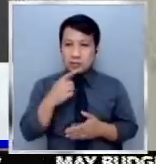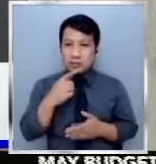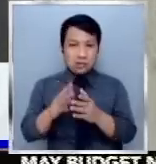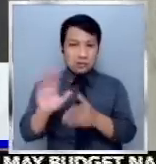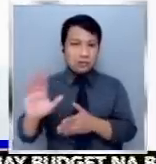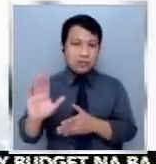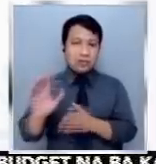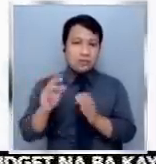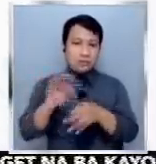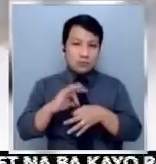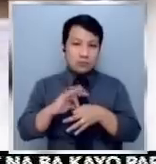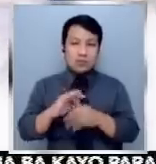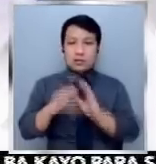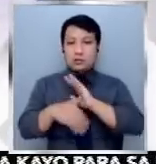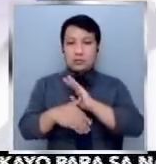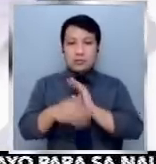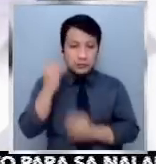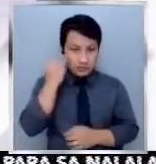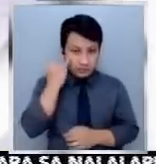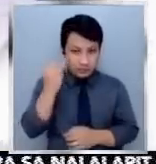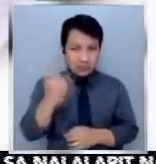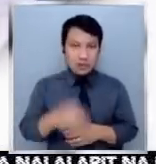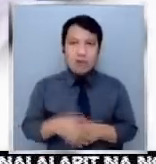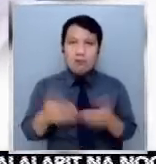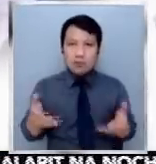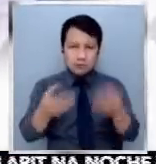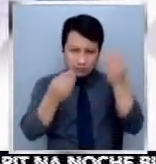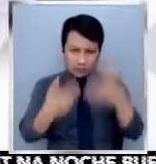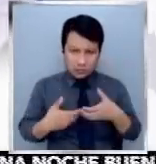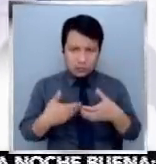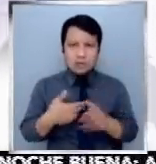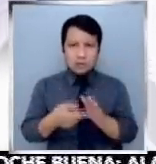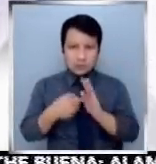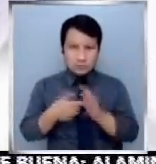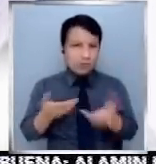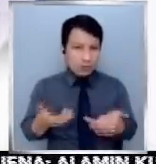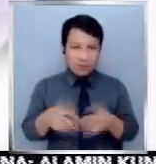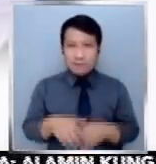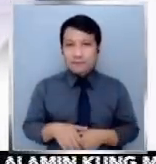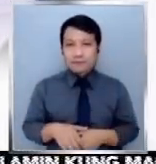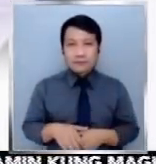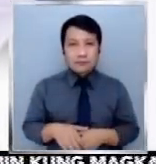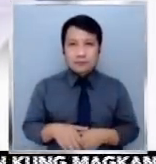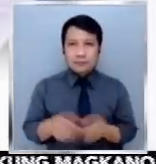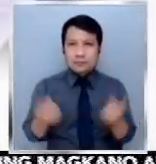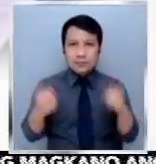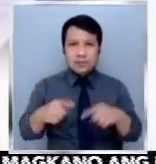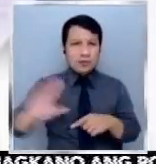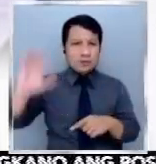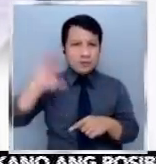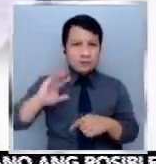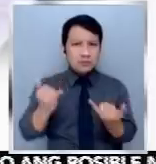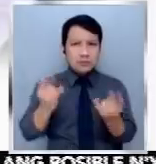Comelec spokesperson James Jimenez wala pa silang natatanggap na request sa ngayon. Wala pa raw ganitong nangyayari noon kaya hindi niya